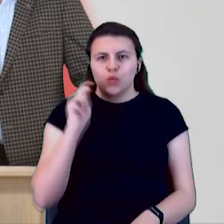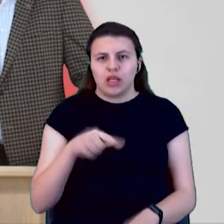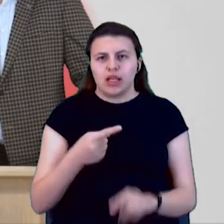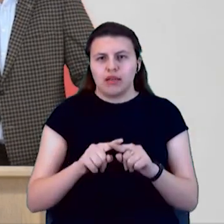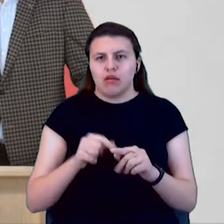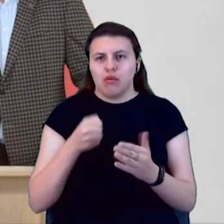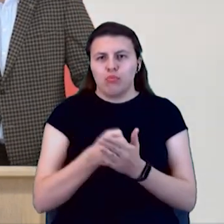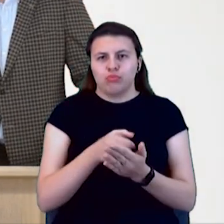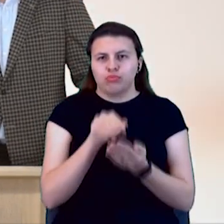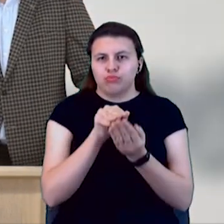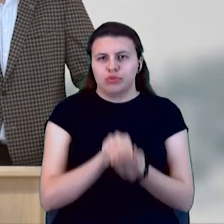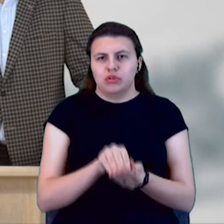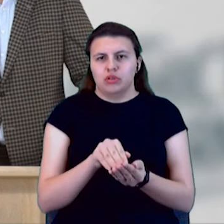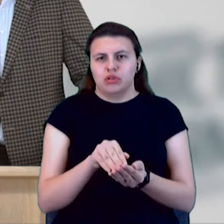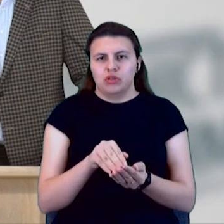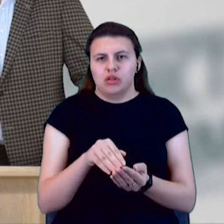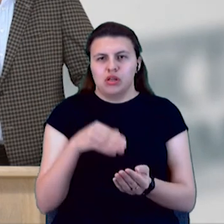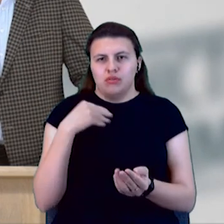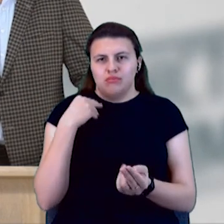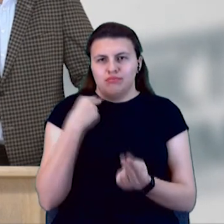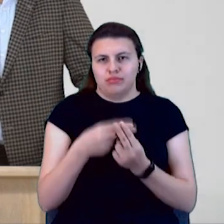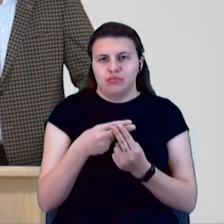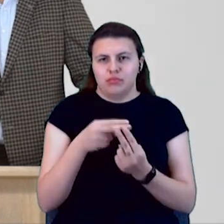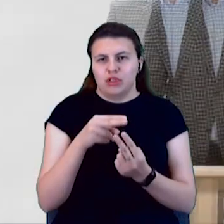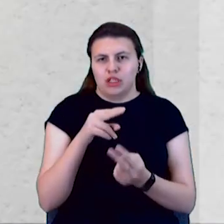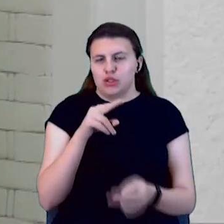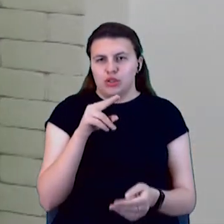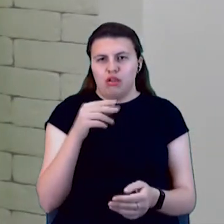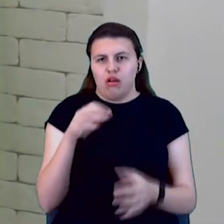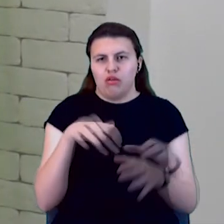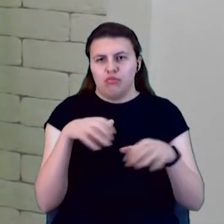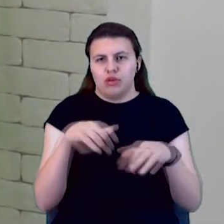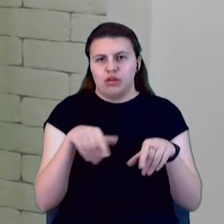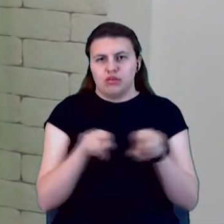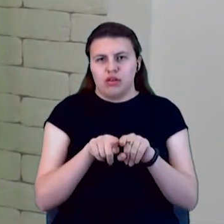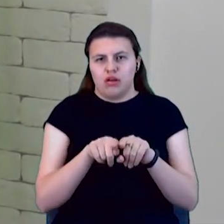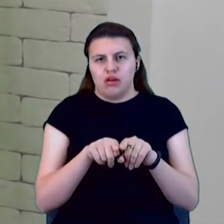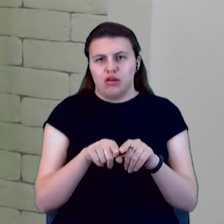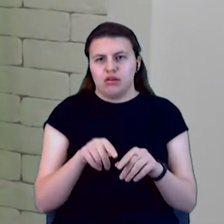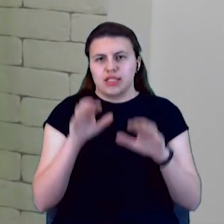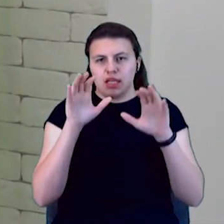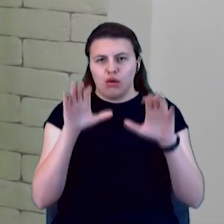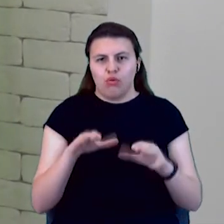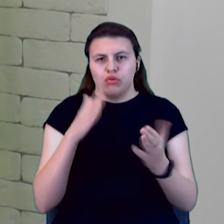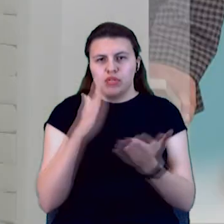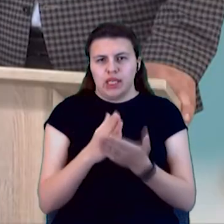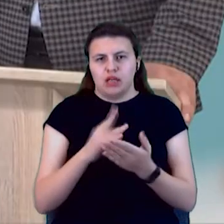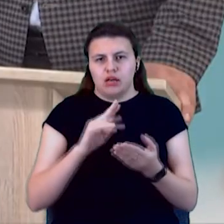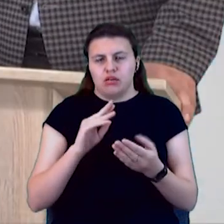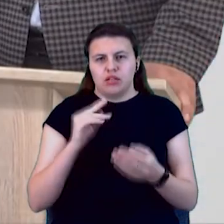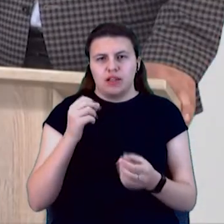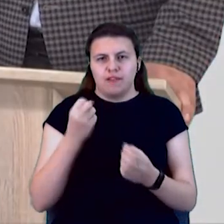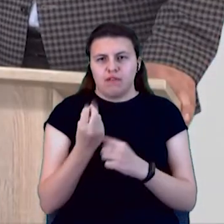корупціонерів. Але в рамках сьогоднішнього кримінального кодексу і так є для корупціонерів предусмотрено 12 років рішення свободи.